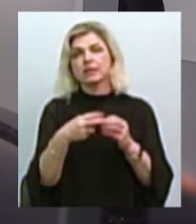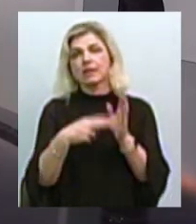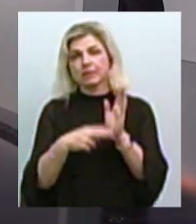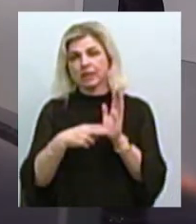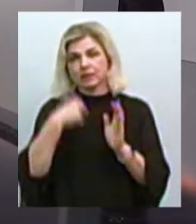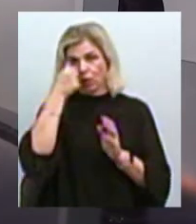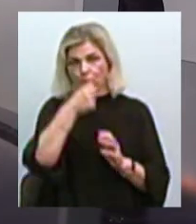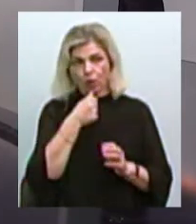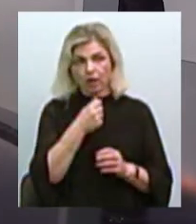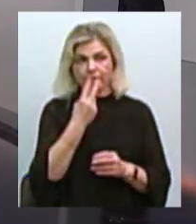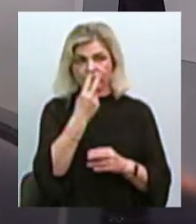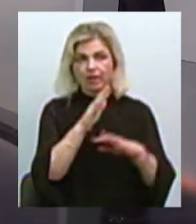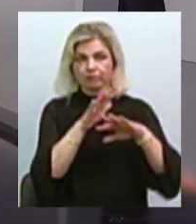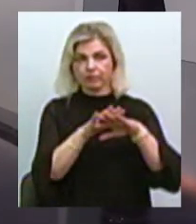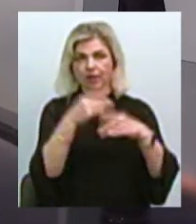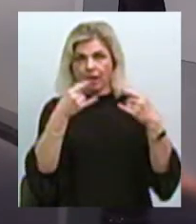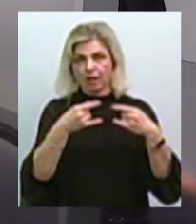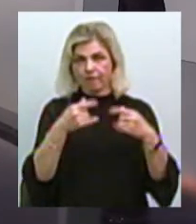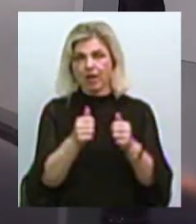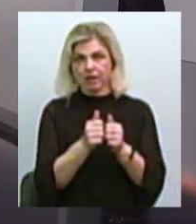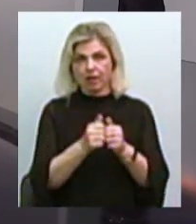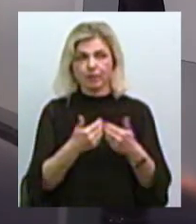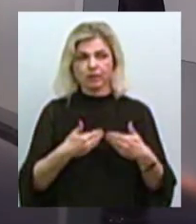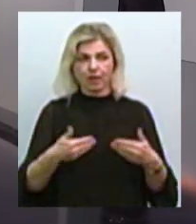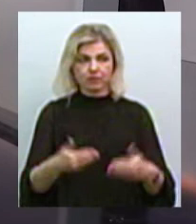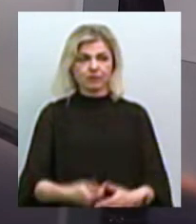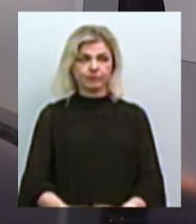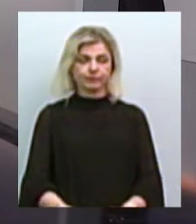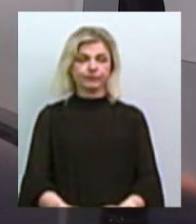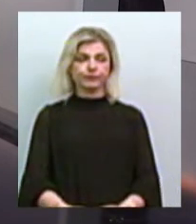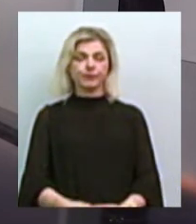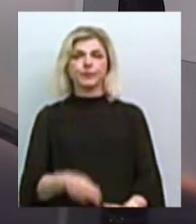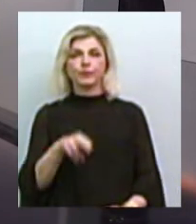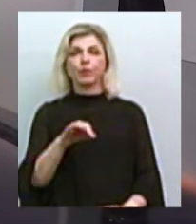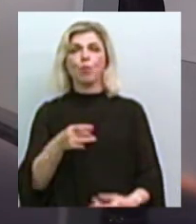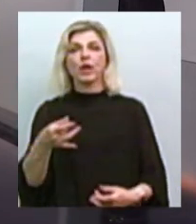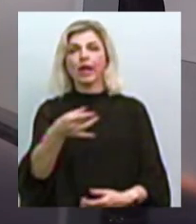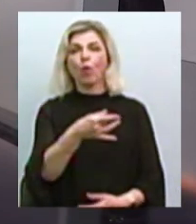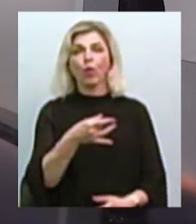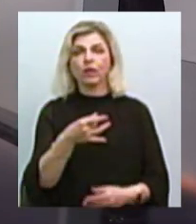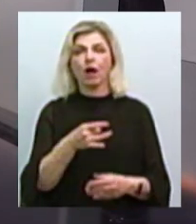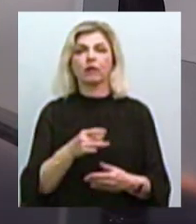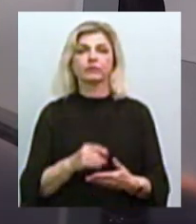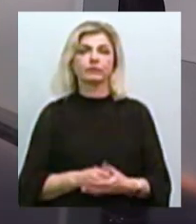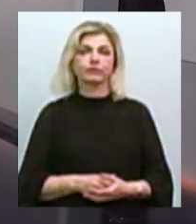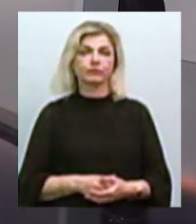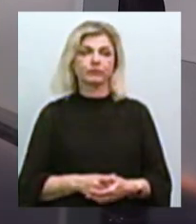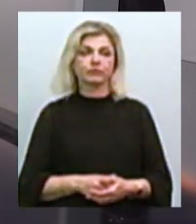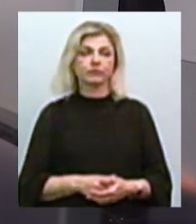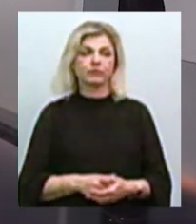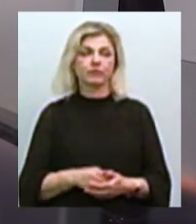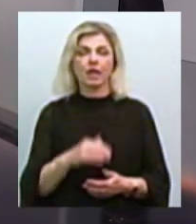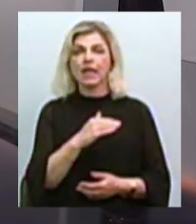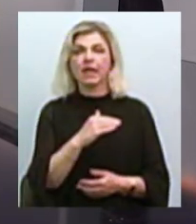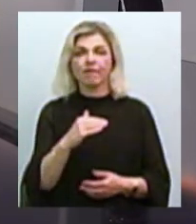Дані бачите на екранах біля нас, по регіонах розміщено. Рівень